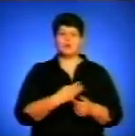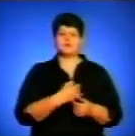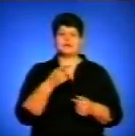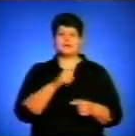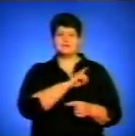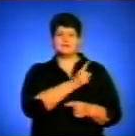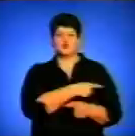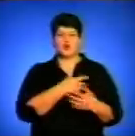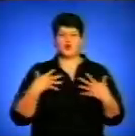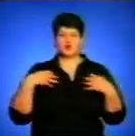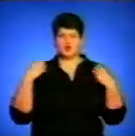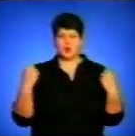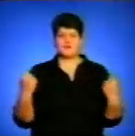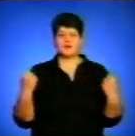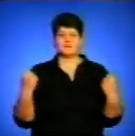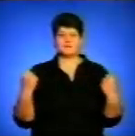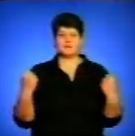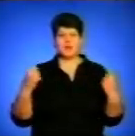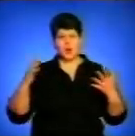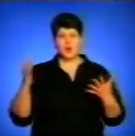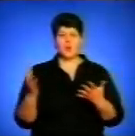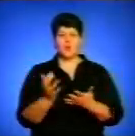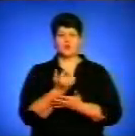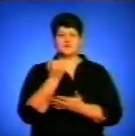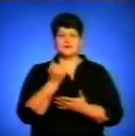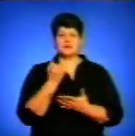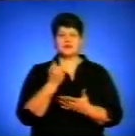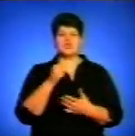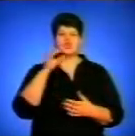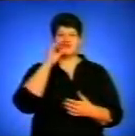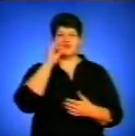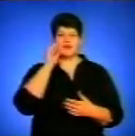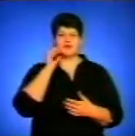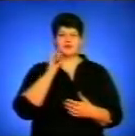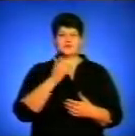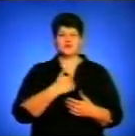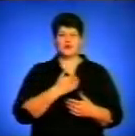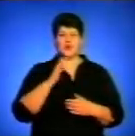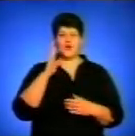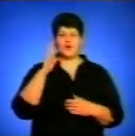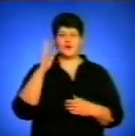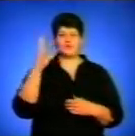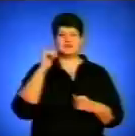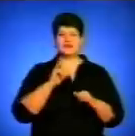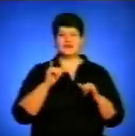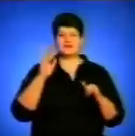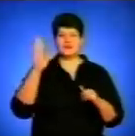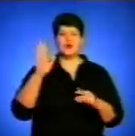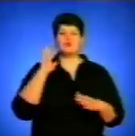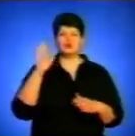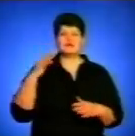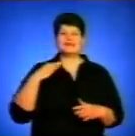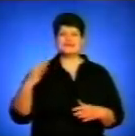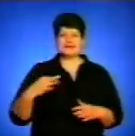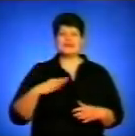здоров'я, успіхів і ще вченківського оптимізму, що буде син і буде мати,